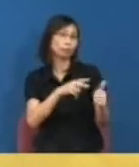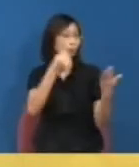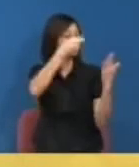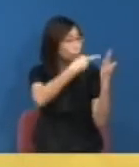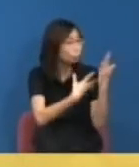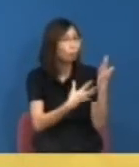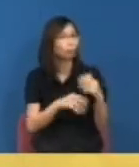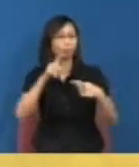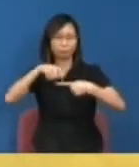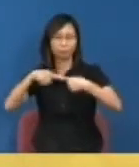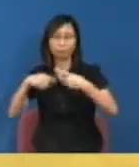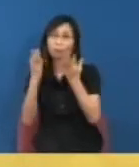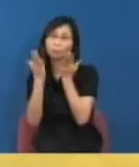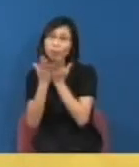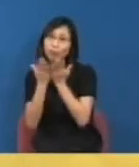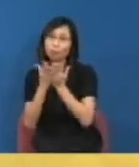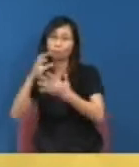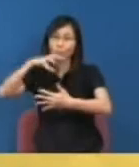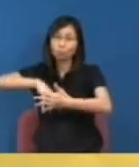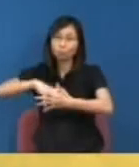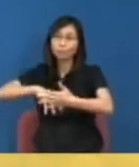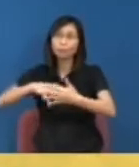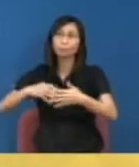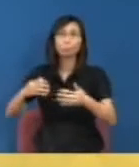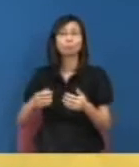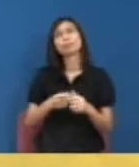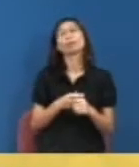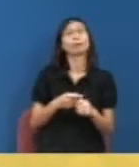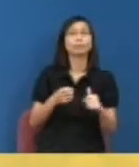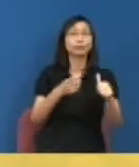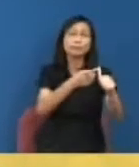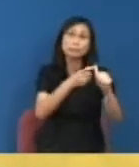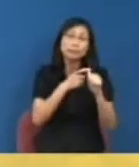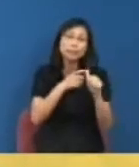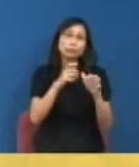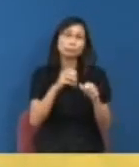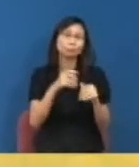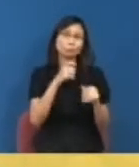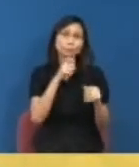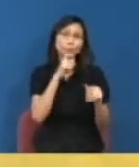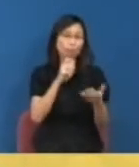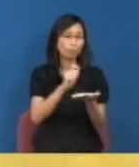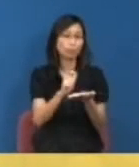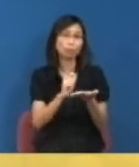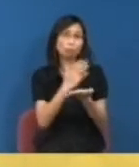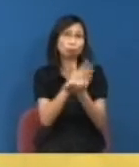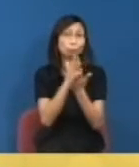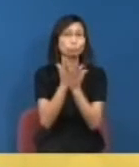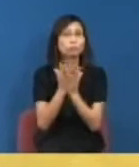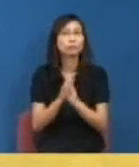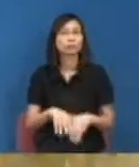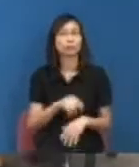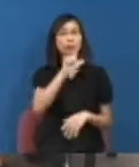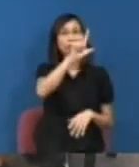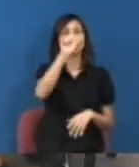大學裏面引入顧客圍本讓學生可以考慮我和你做低或是RAE所謂